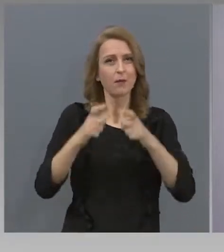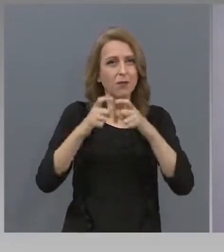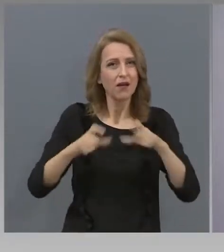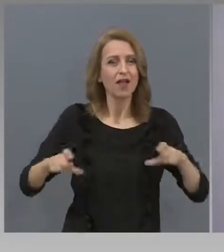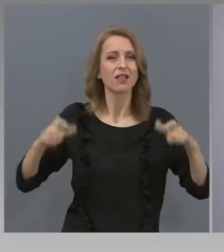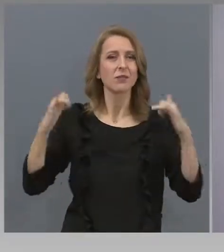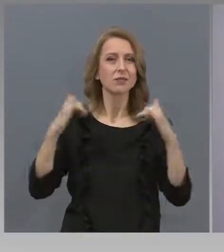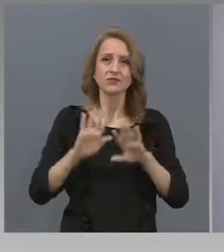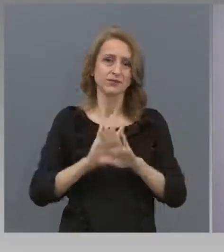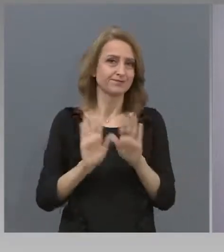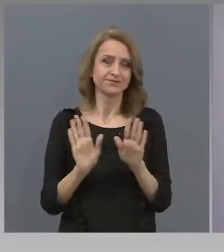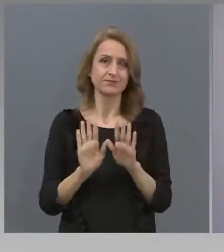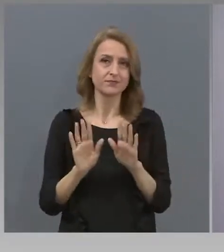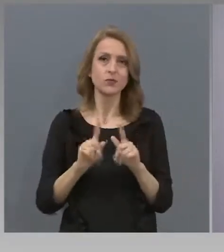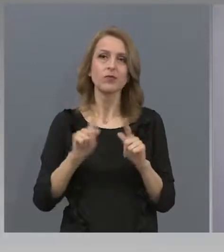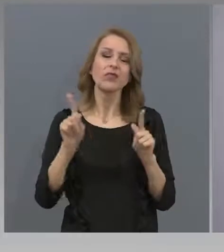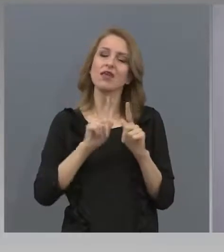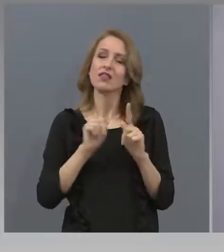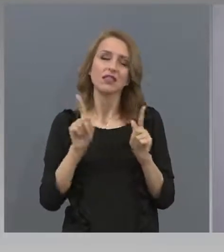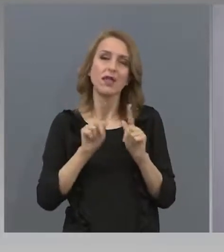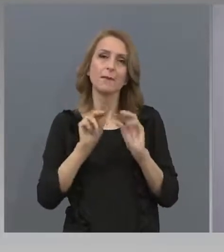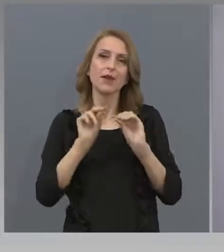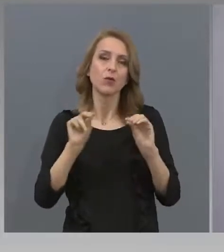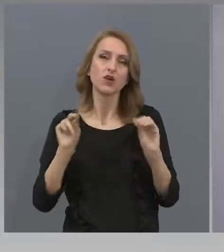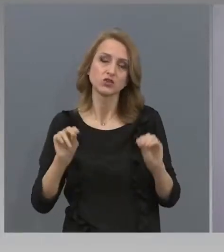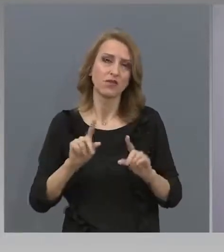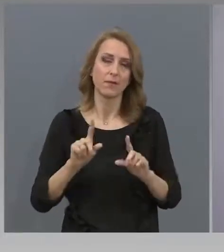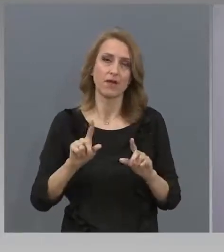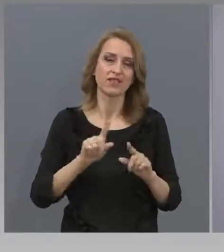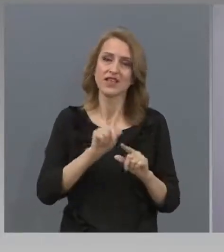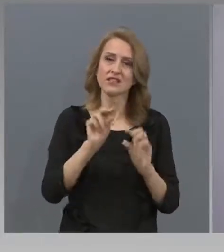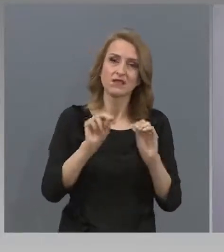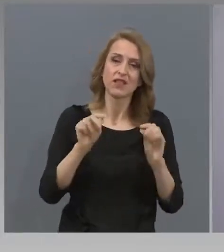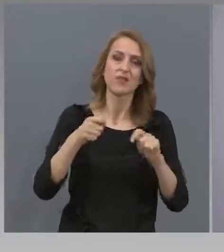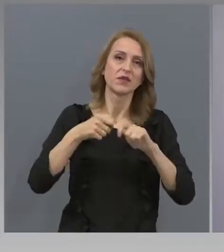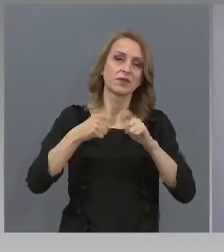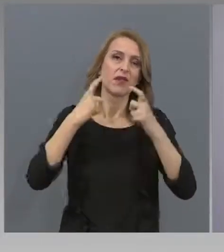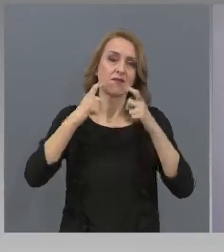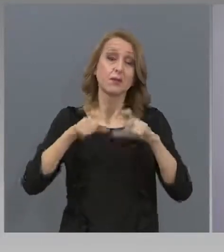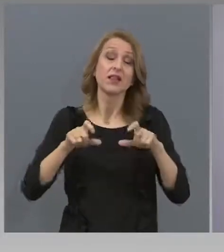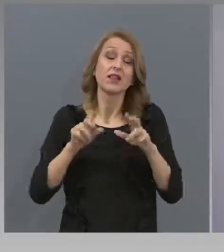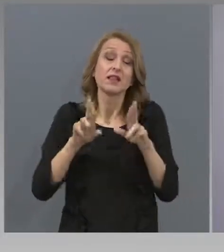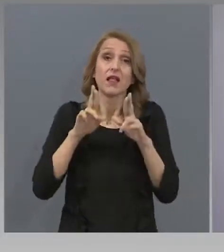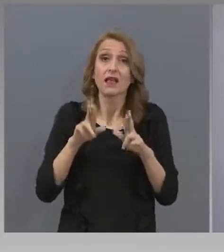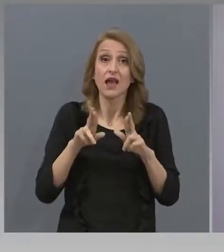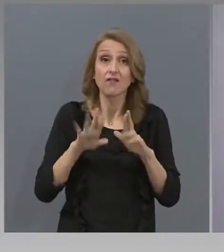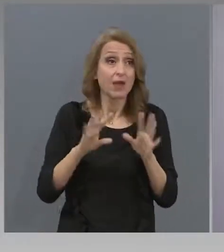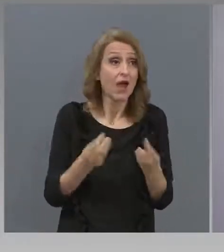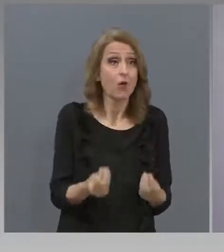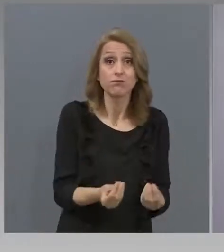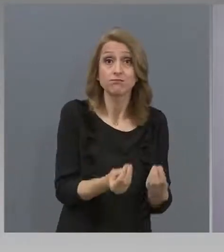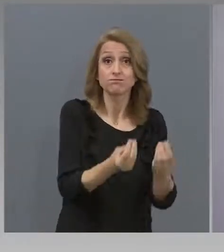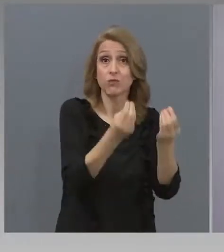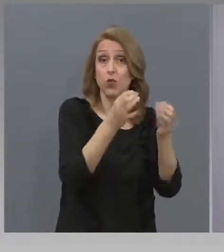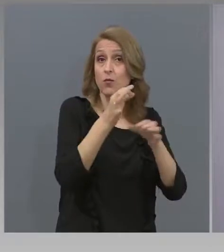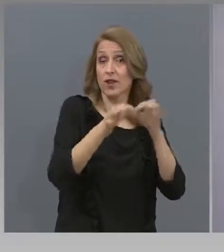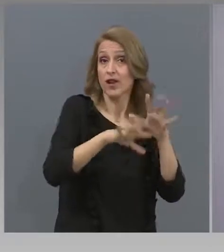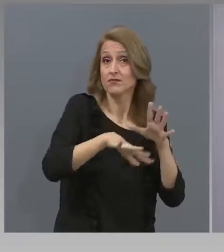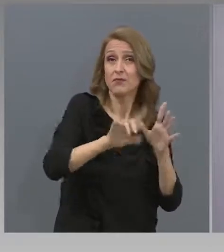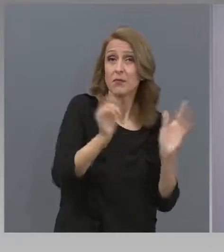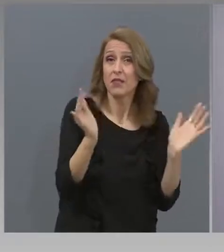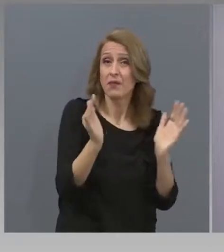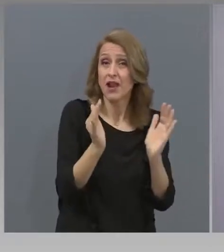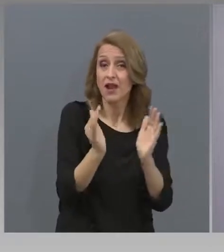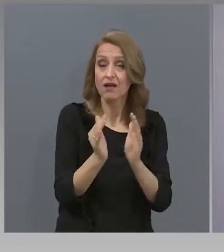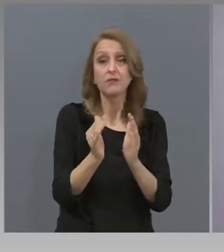регулира кога да се проведат баловите. Много се надяваме да се подобри епидемичната ситуация и да могат да се